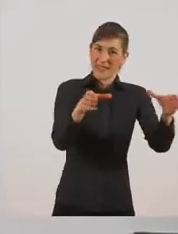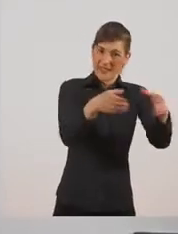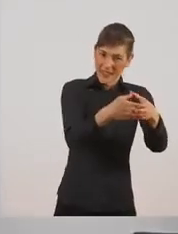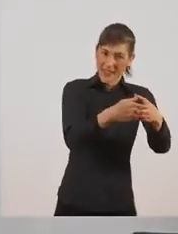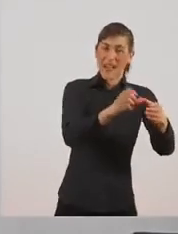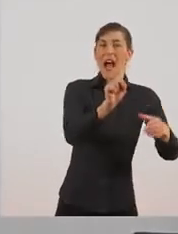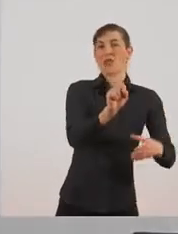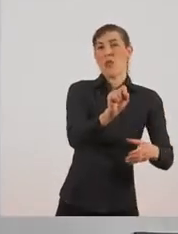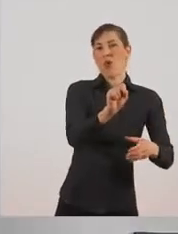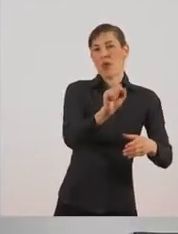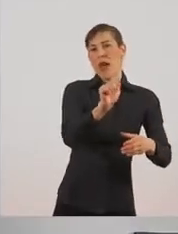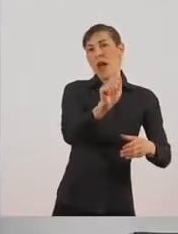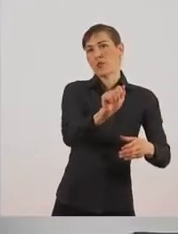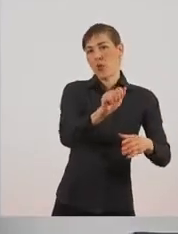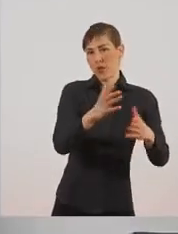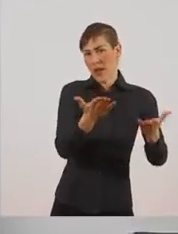ασπόνδυλα.